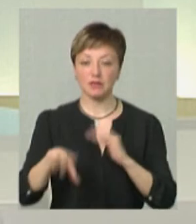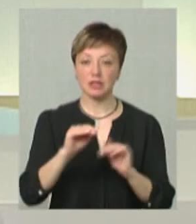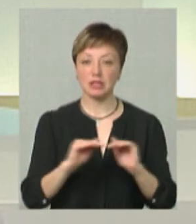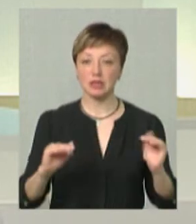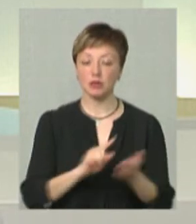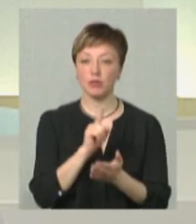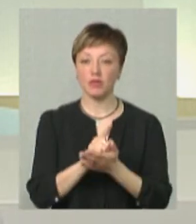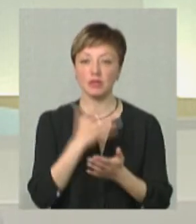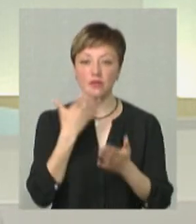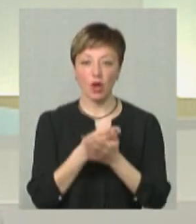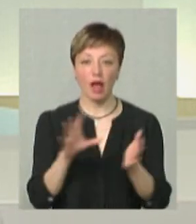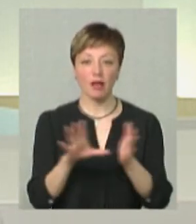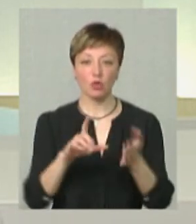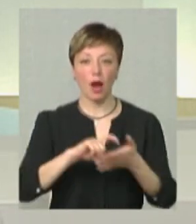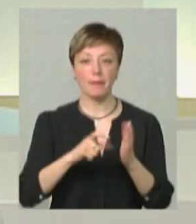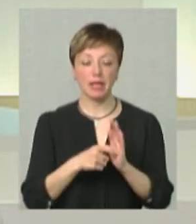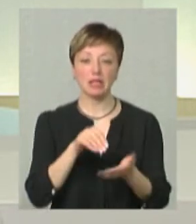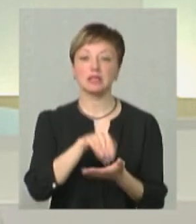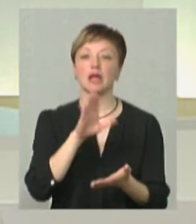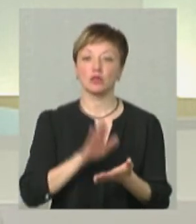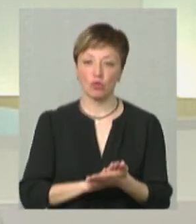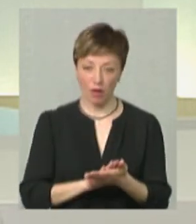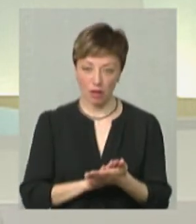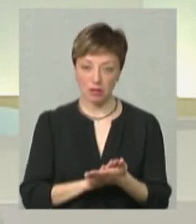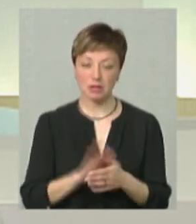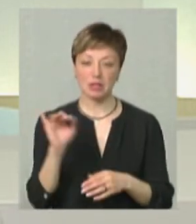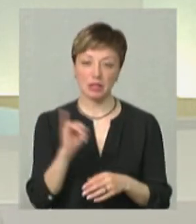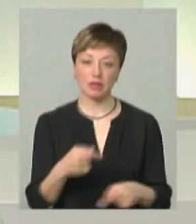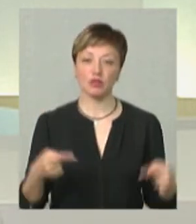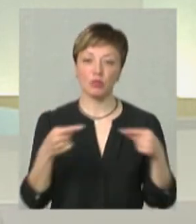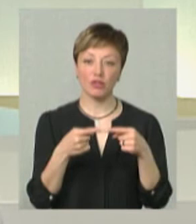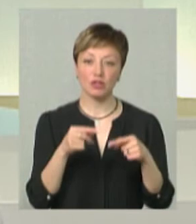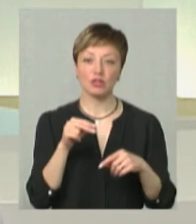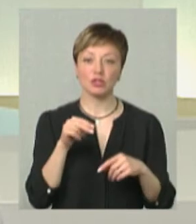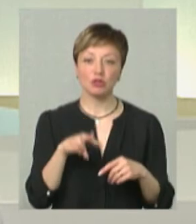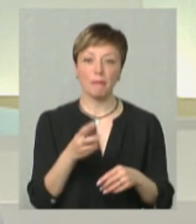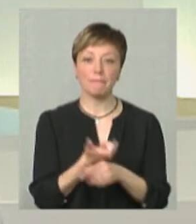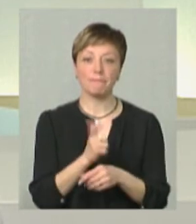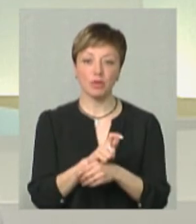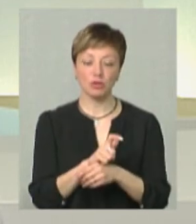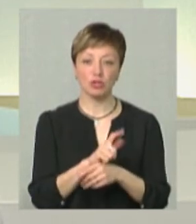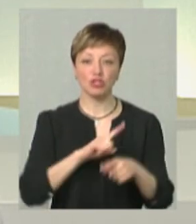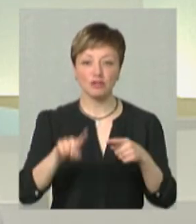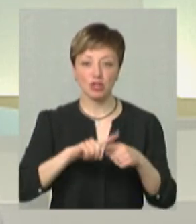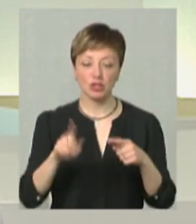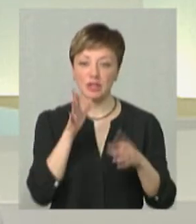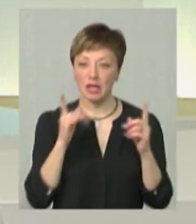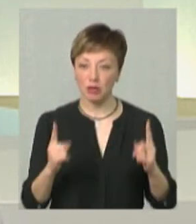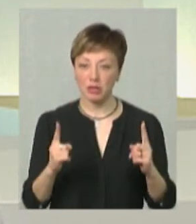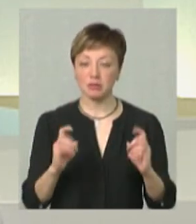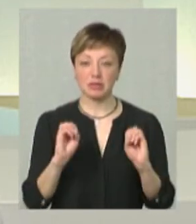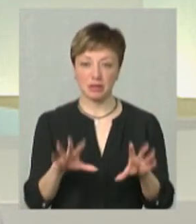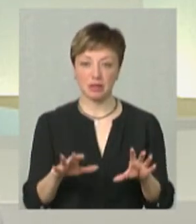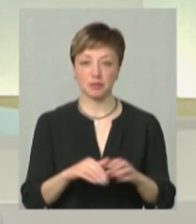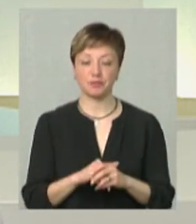діти повинні в своїх електронних кабінетах зареєструватися. І, відповідно, більш так швидше в термінах здати.